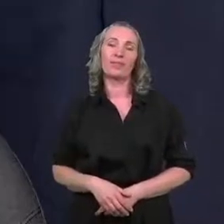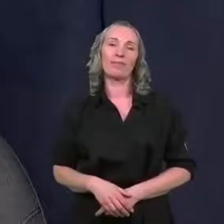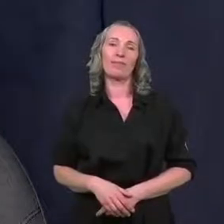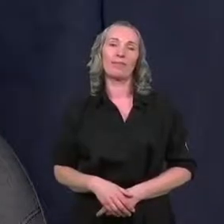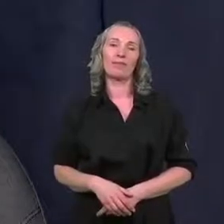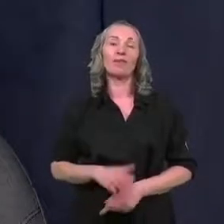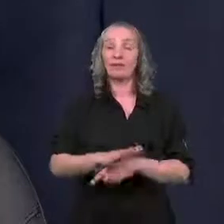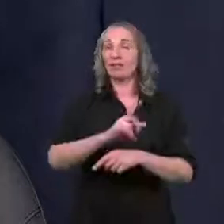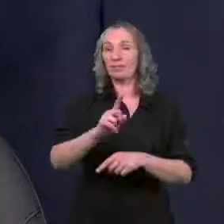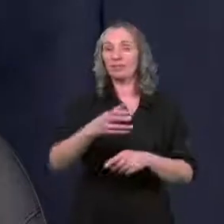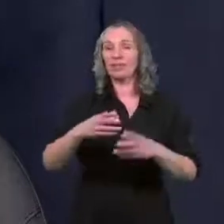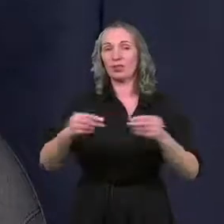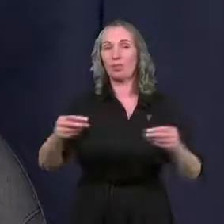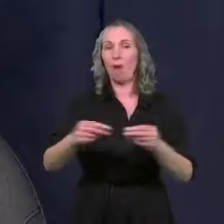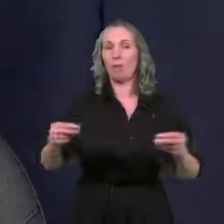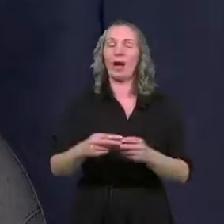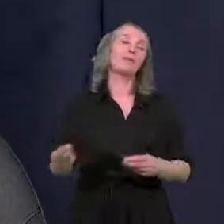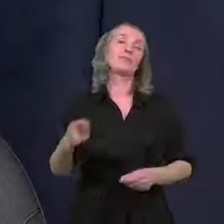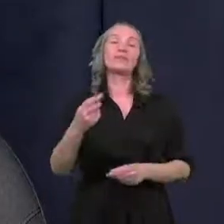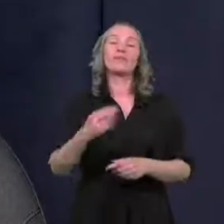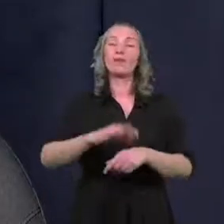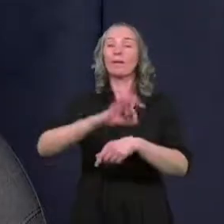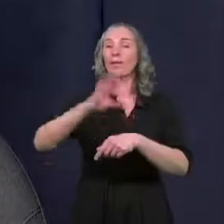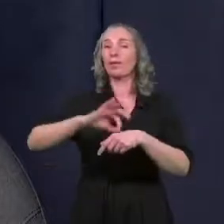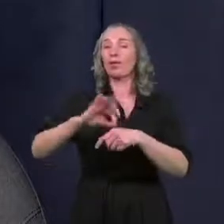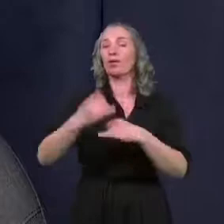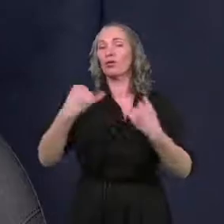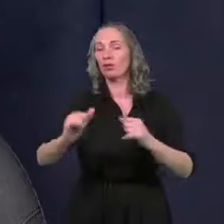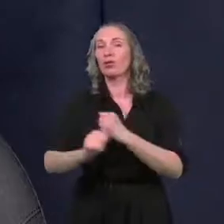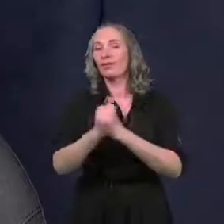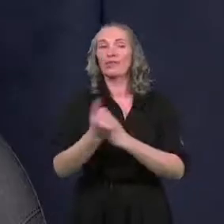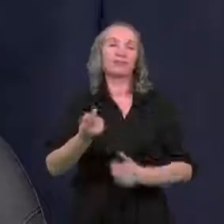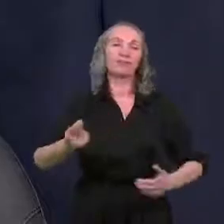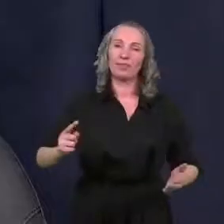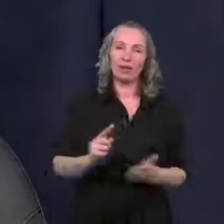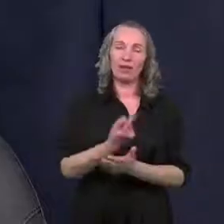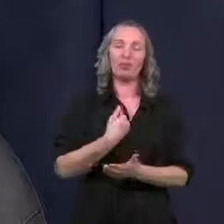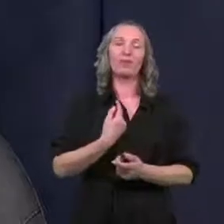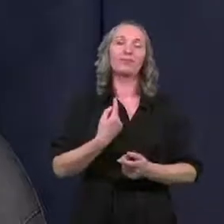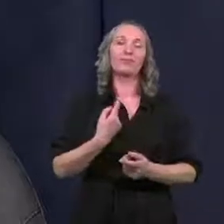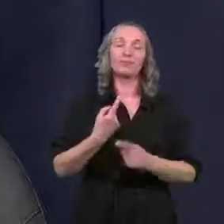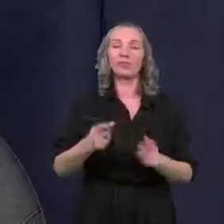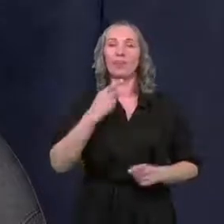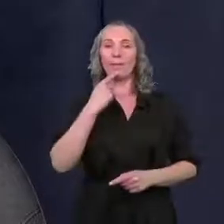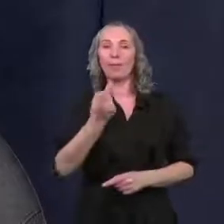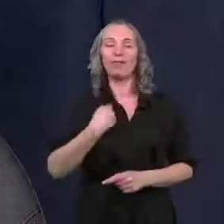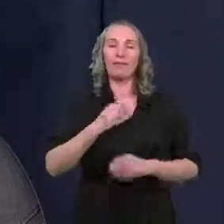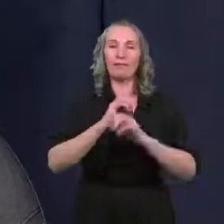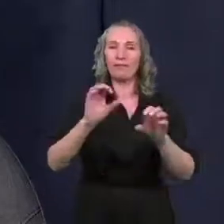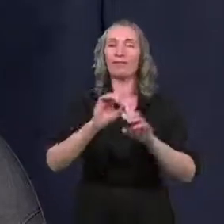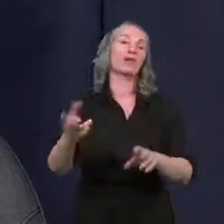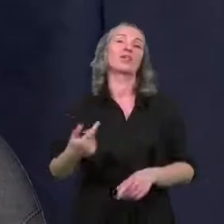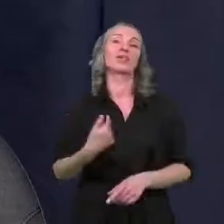ze słomę. Natomiast ten projekt oczywiście z różnych względów nam nie wyszedł. Ja krótko rzecz ujmując, raz wyjaśnię.